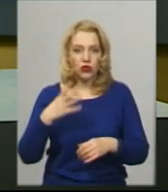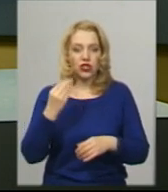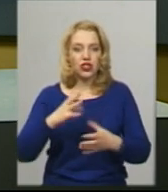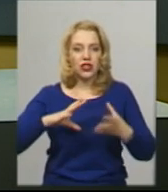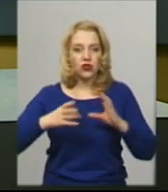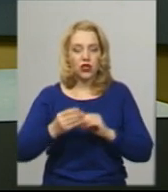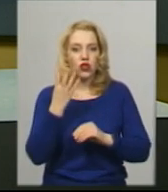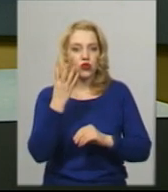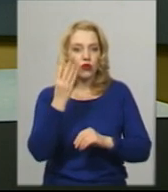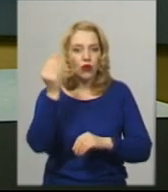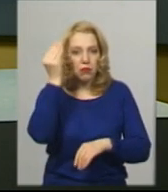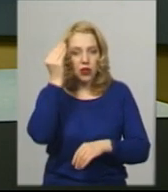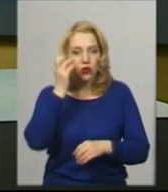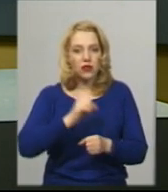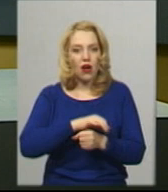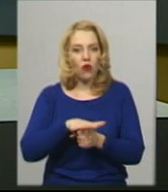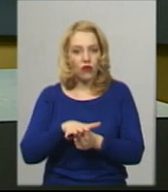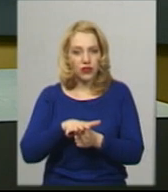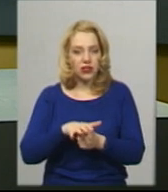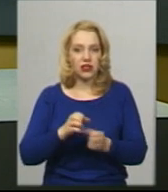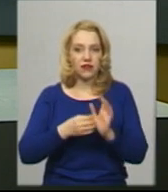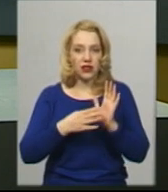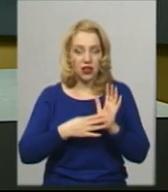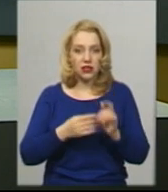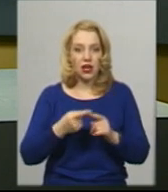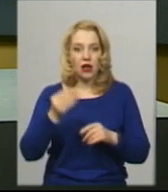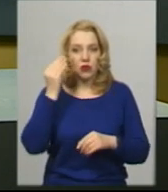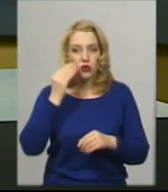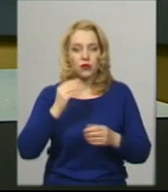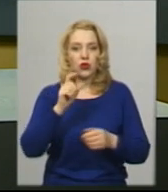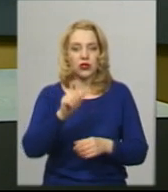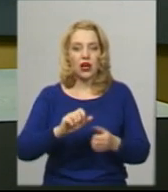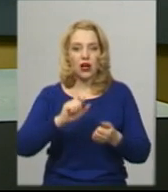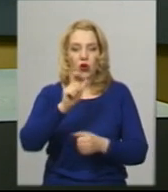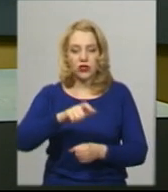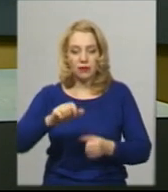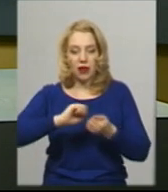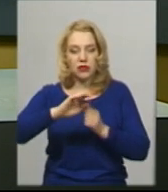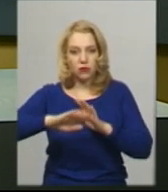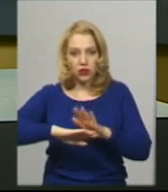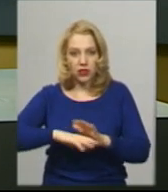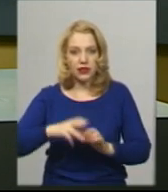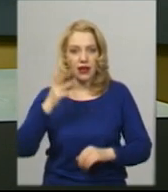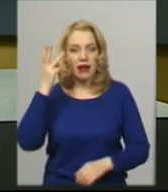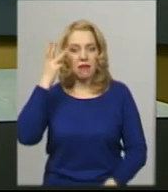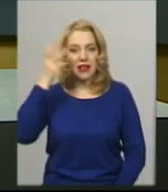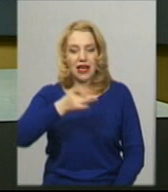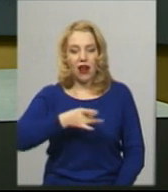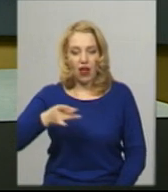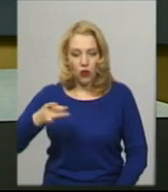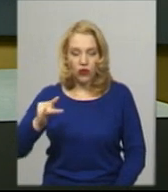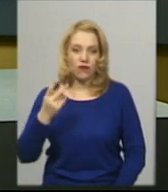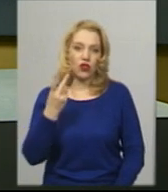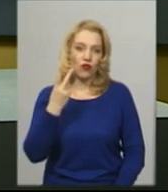по чотирьох підозрах на COVID-19. Підозри наразі в осіб з Кам'янця-Подільського, Хмельницького районів та двох жителів міста